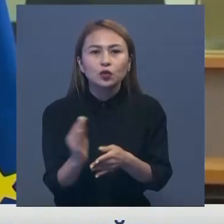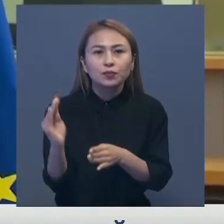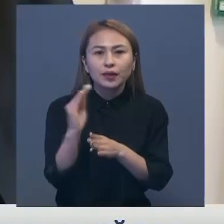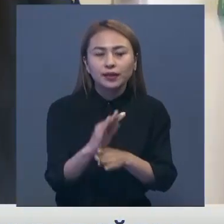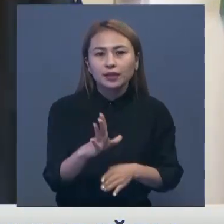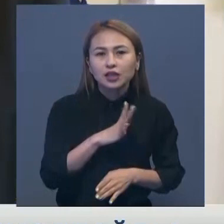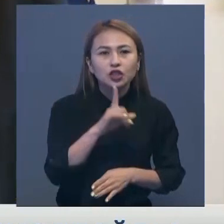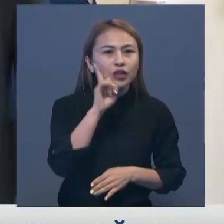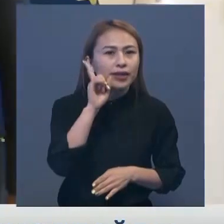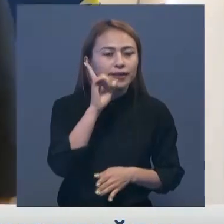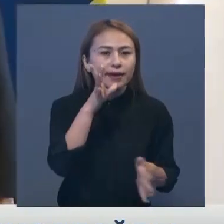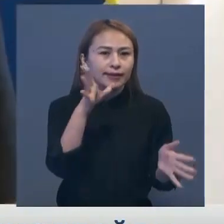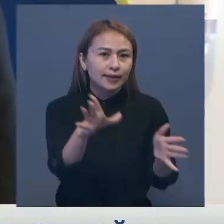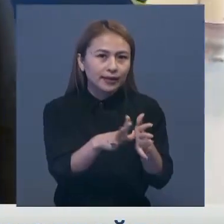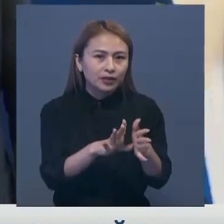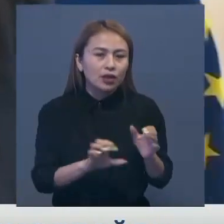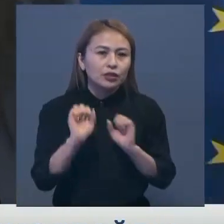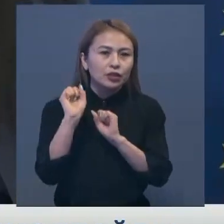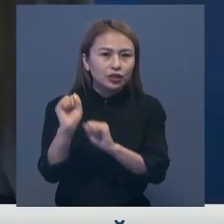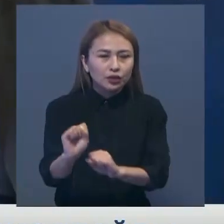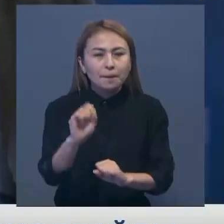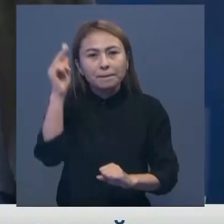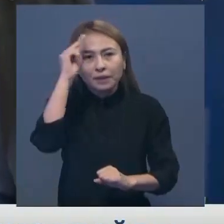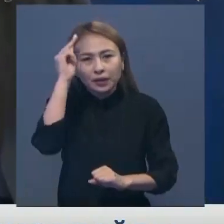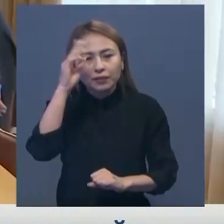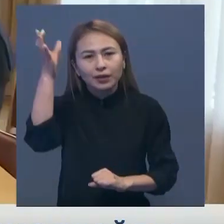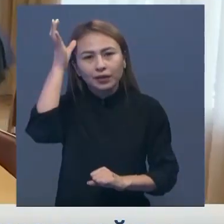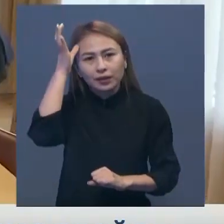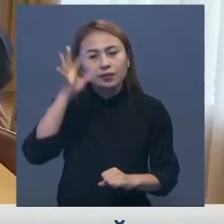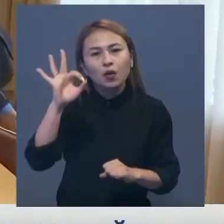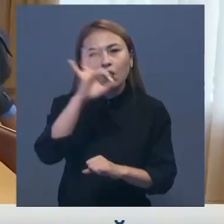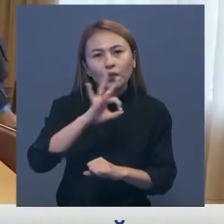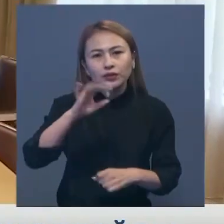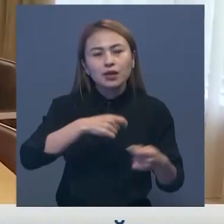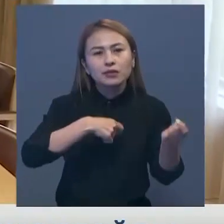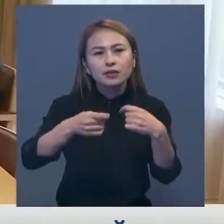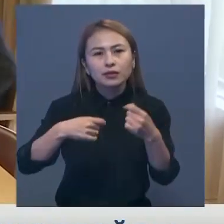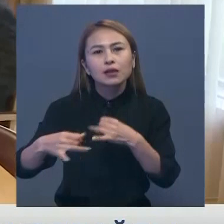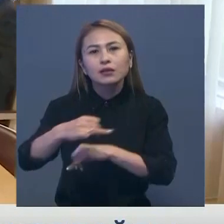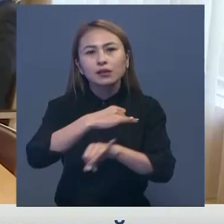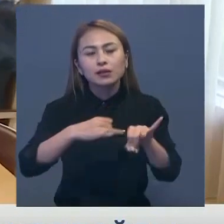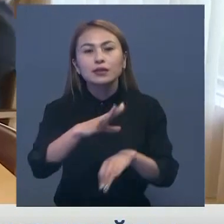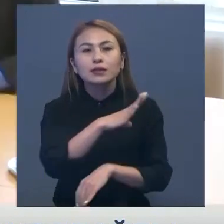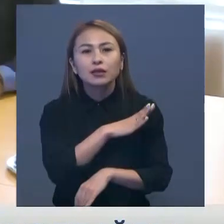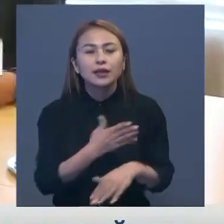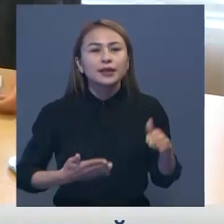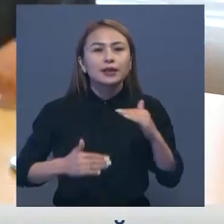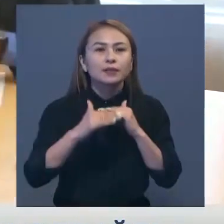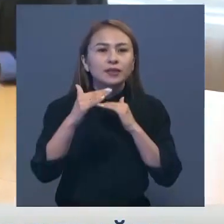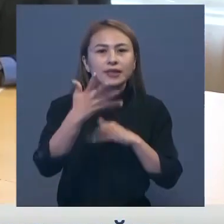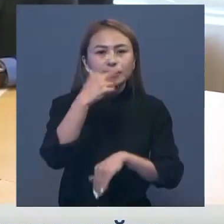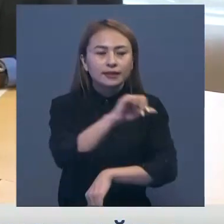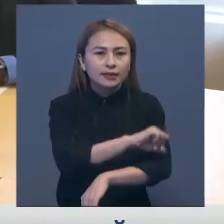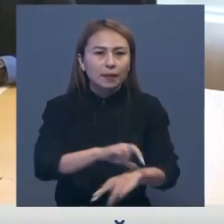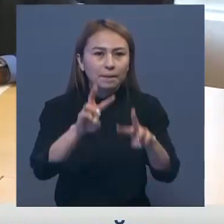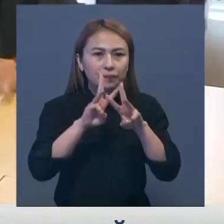жасыл энергетика, қоршаған ортаны қорғау, білім және ғылым салаларындағы серіктестіктеде талқыға салды. Еліміздің сұртқыстер